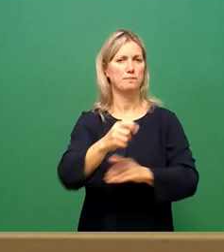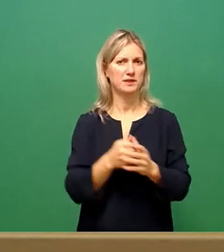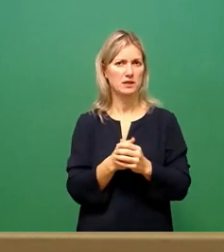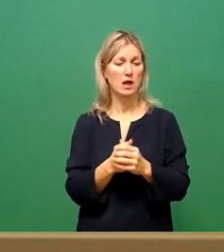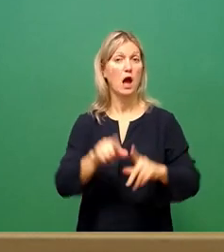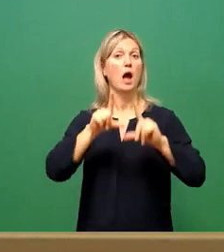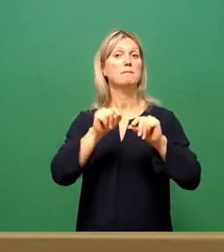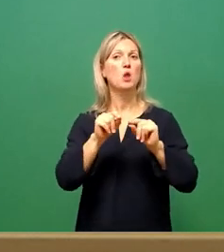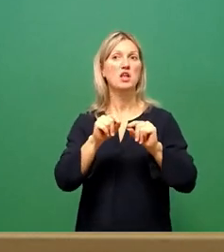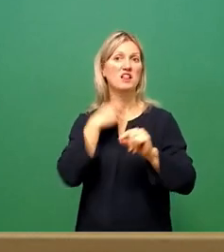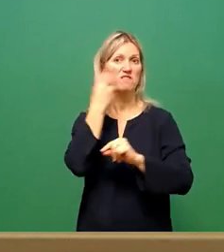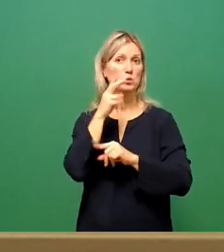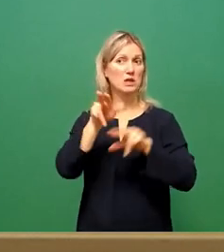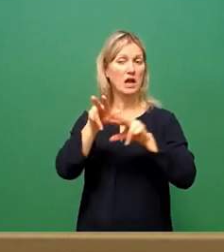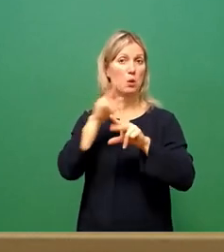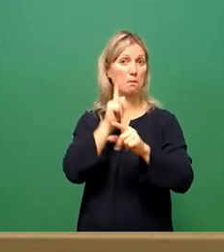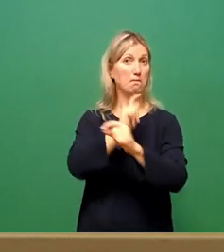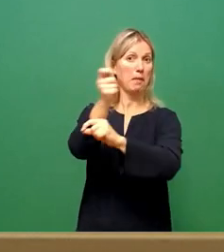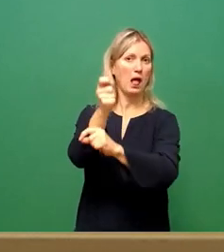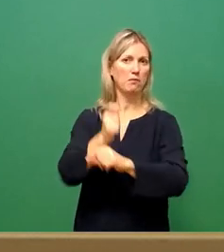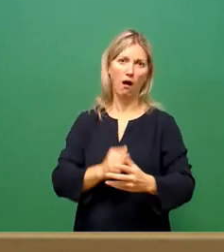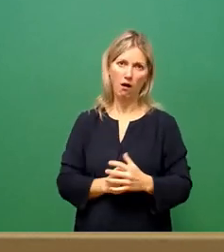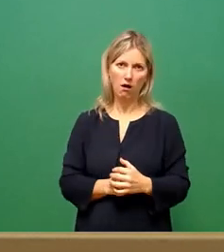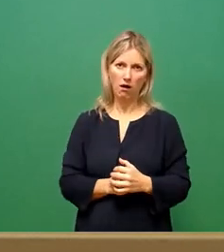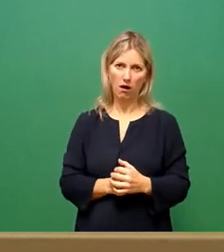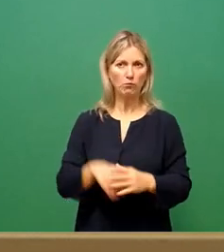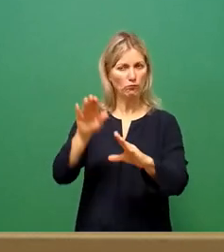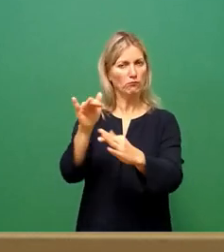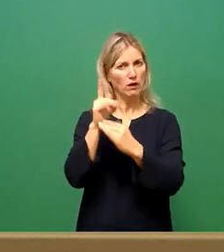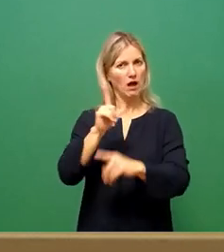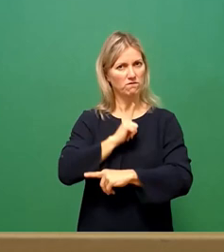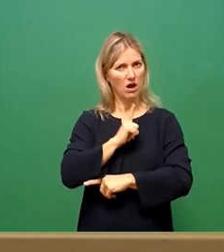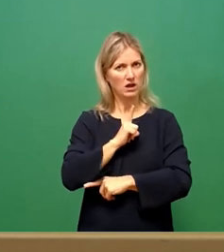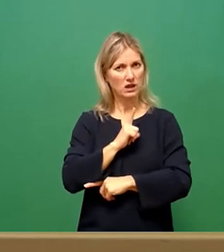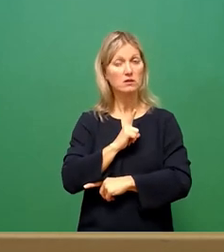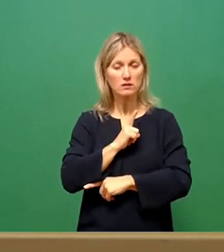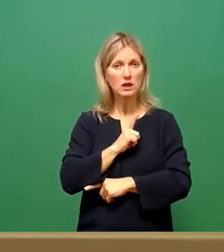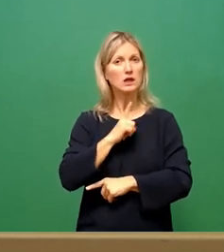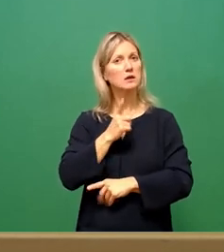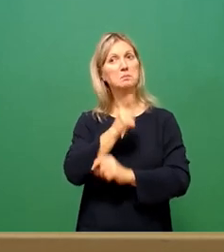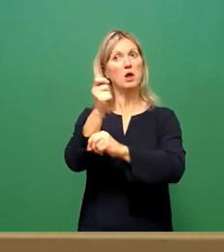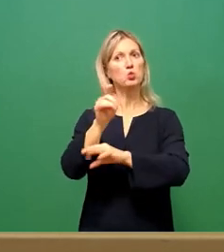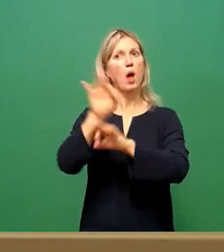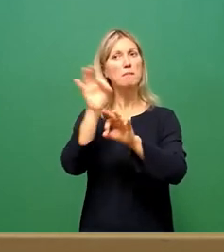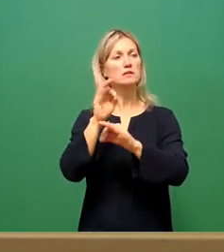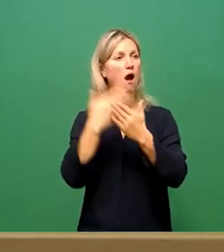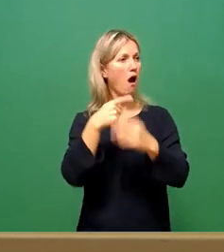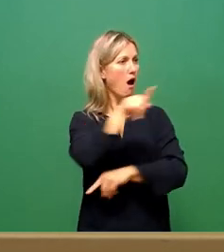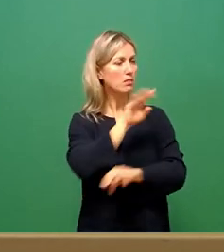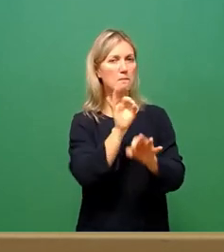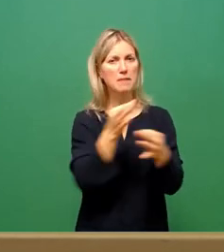Überbietungswettbewerb einzusteigen, die im Zweifel an den wirklichen Bedürfnissen der Menschen vorbeigeht. Vielen Dank.